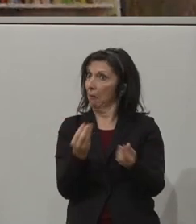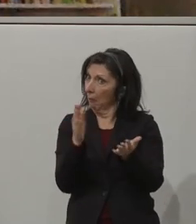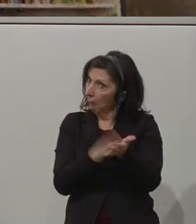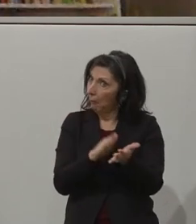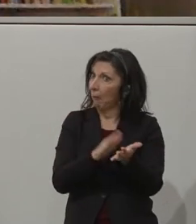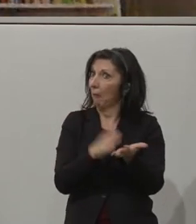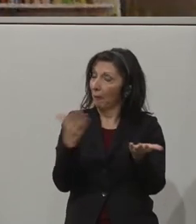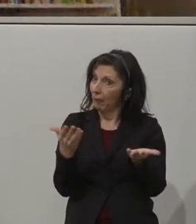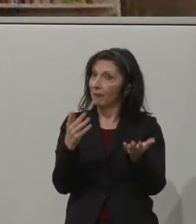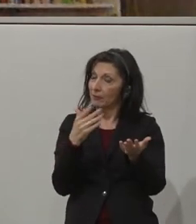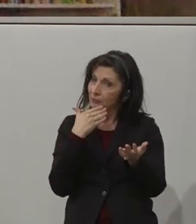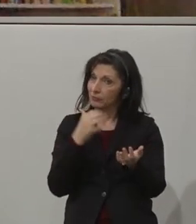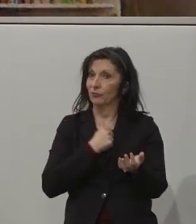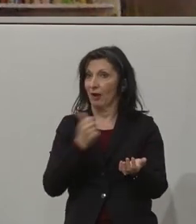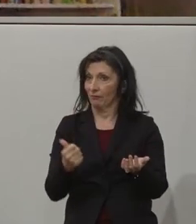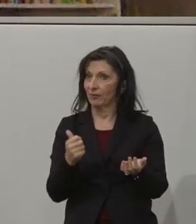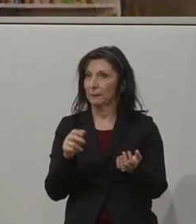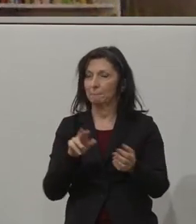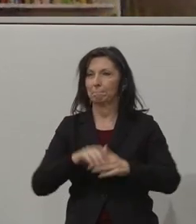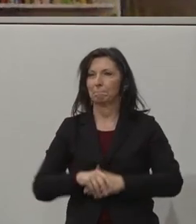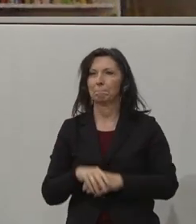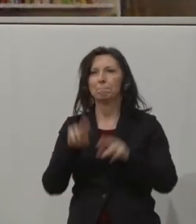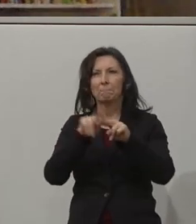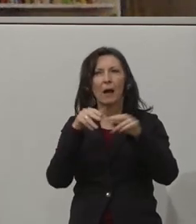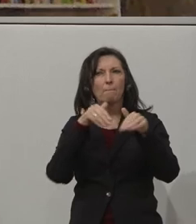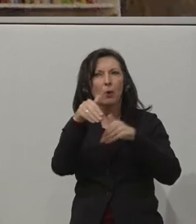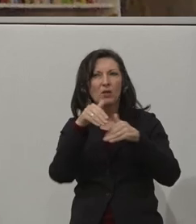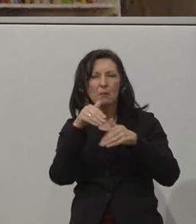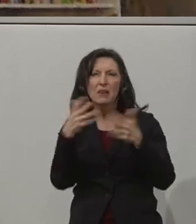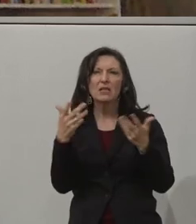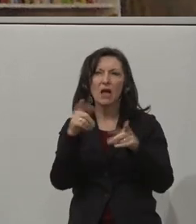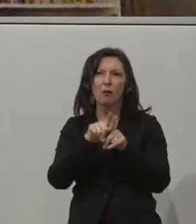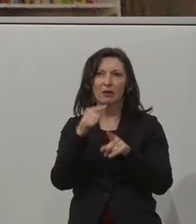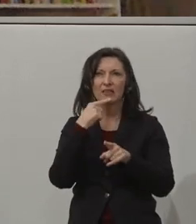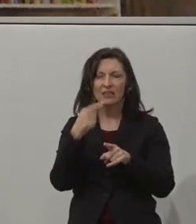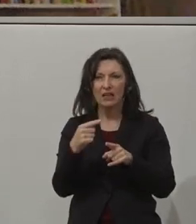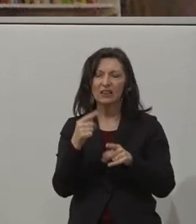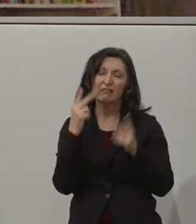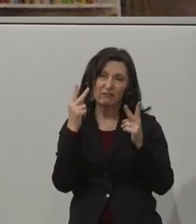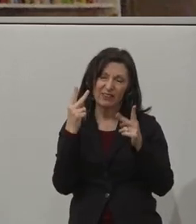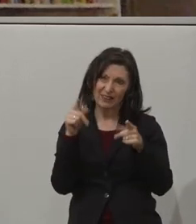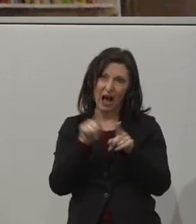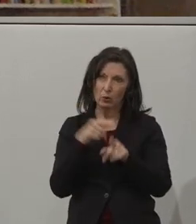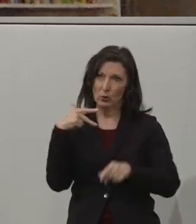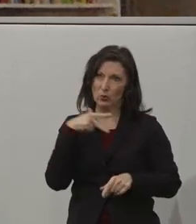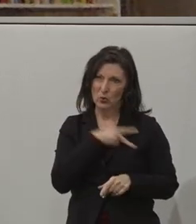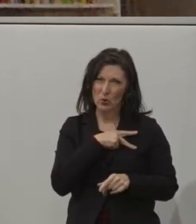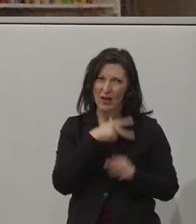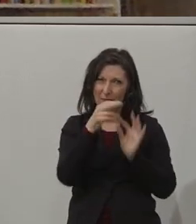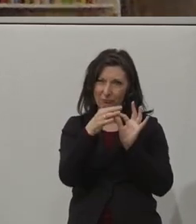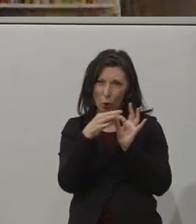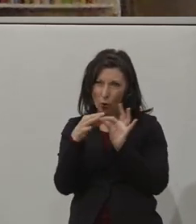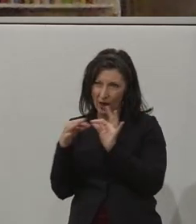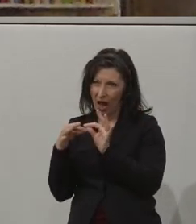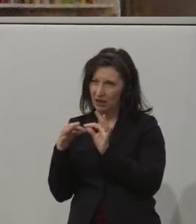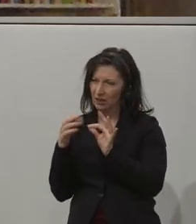Bundesminister Kocher hat aber auch darauf hingewiesen, dass soziale Kontakt sehr wichtig ist. das möchte ich